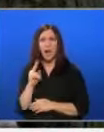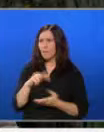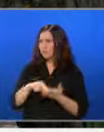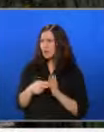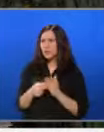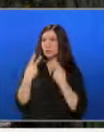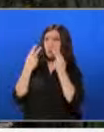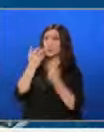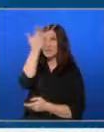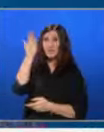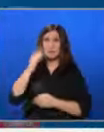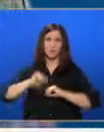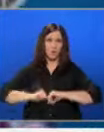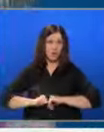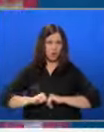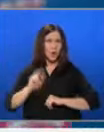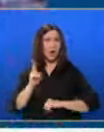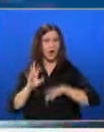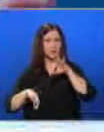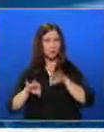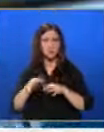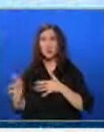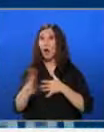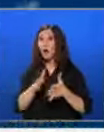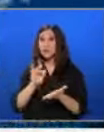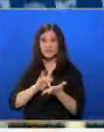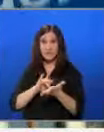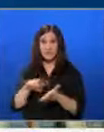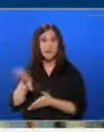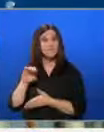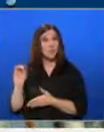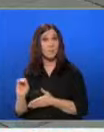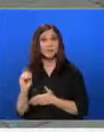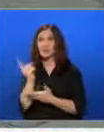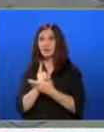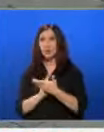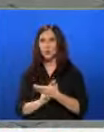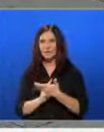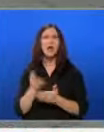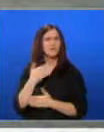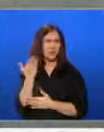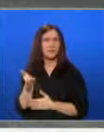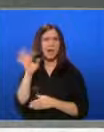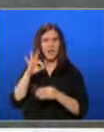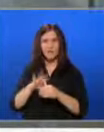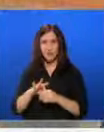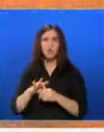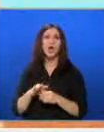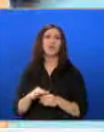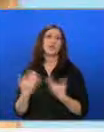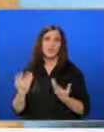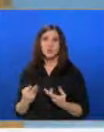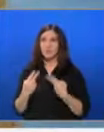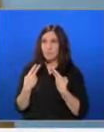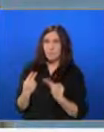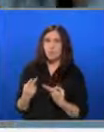времето на бюрото си? Как ще гласуват жителите в центъра на Европейската география? И дали техният вод ще отрези вода